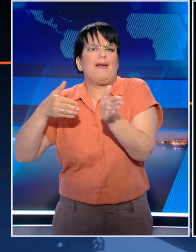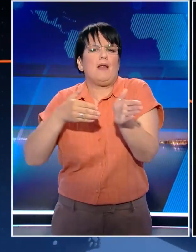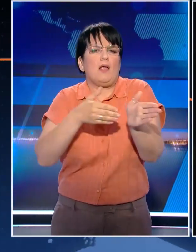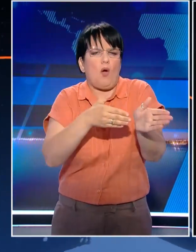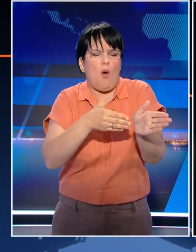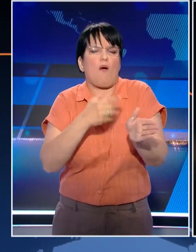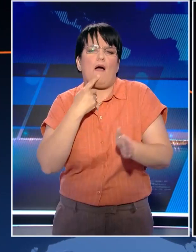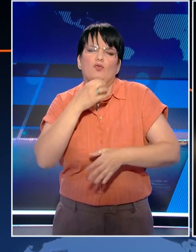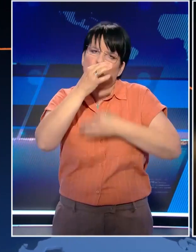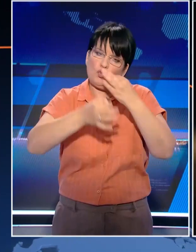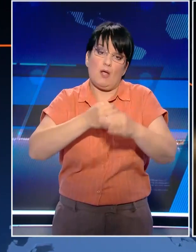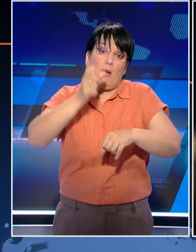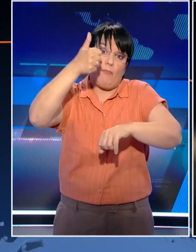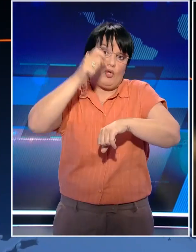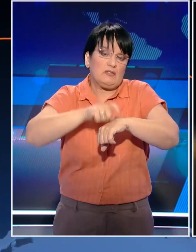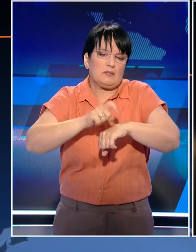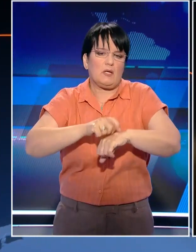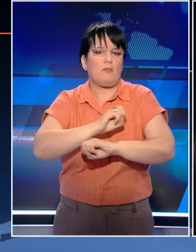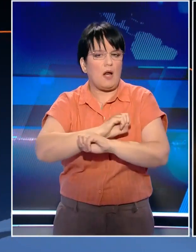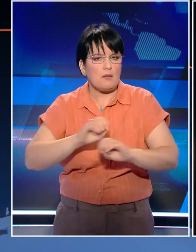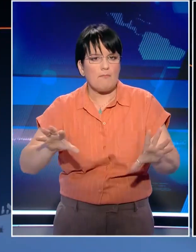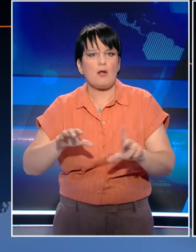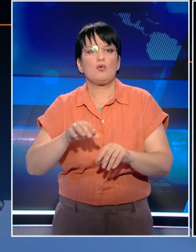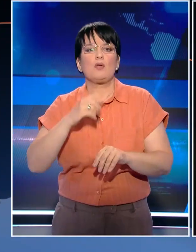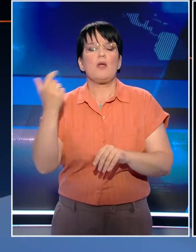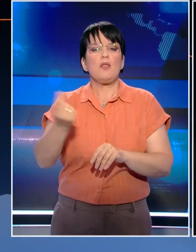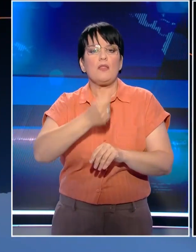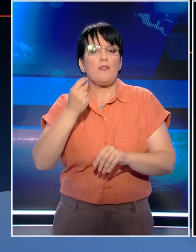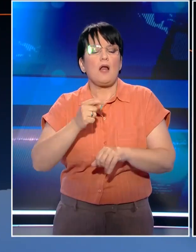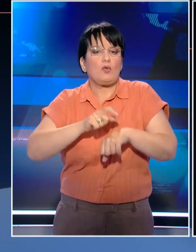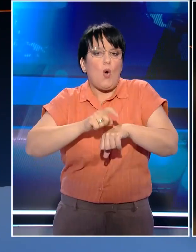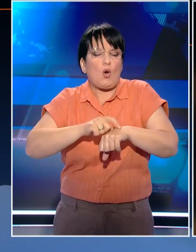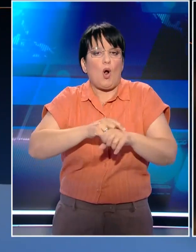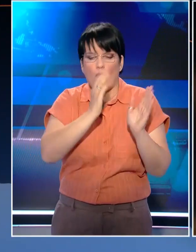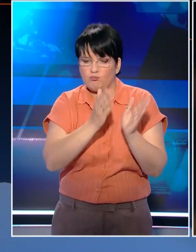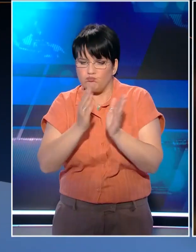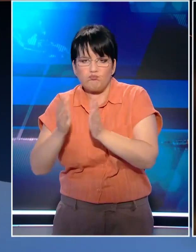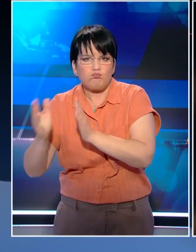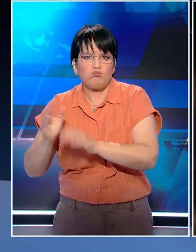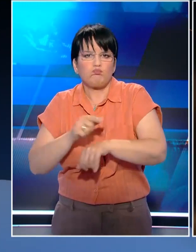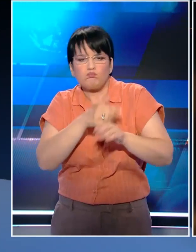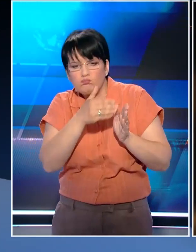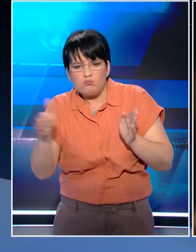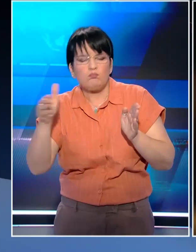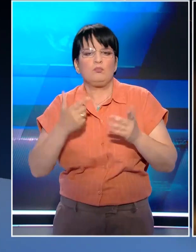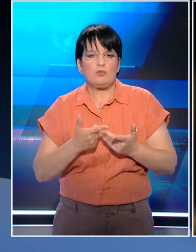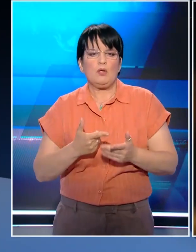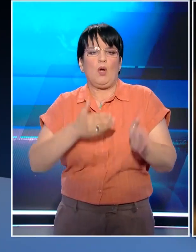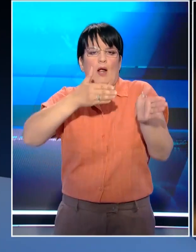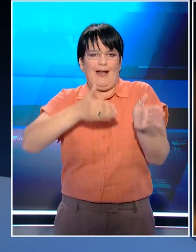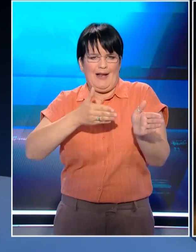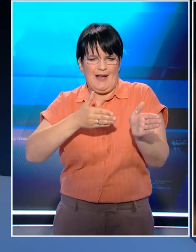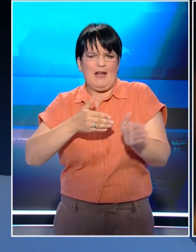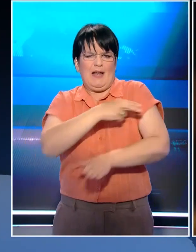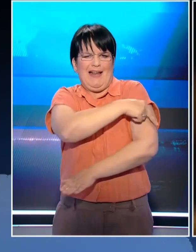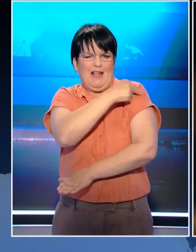Το έχουμε αναφέρει σαφώς από την πρώτη στιγμή που βγήκε και από την πρώτη μέρα το δελτίο τύπου με το χρονικό του τι έγινε. Το λιμενικό κατά την προσέγγιση του από απόσταση